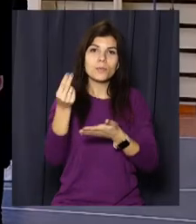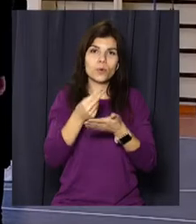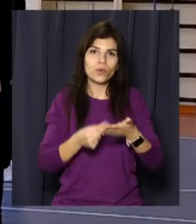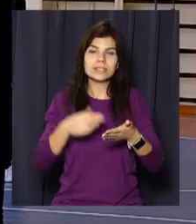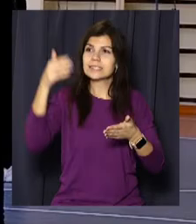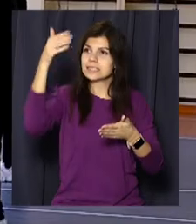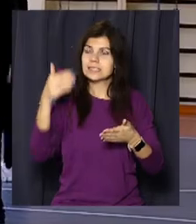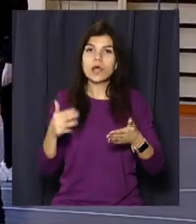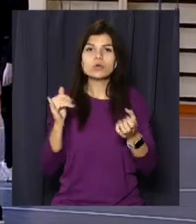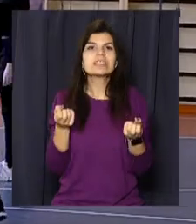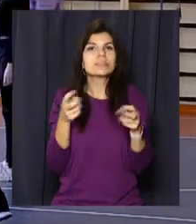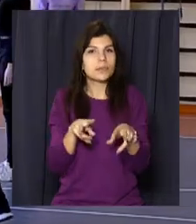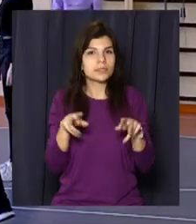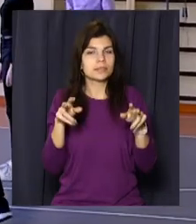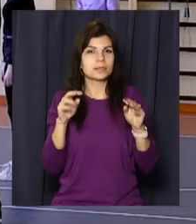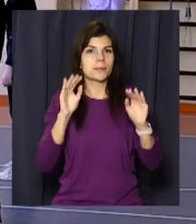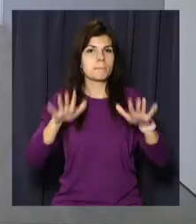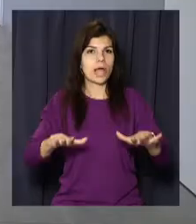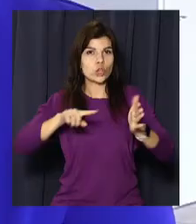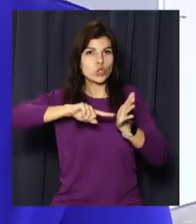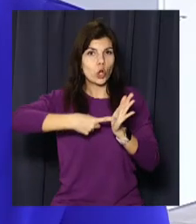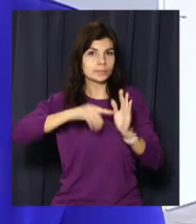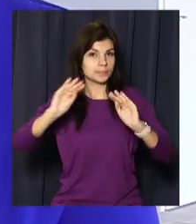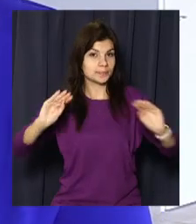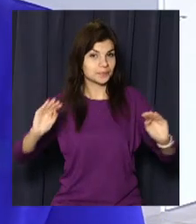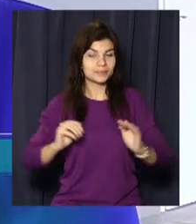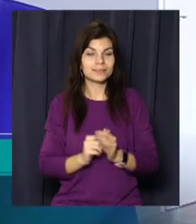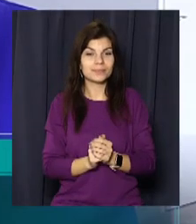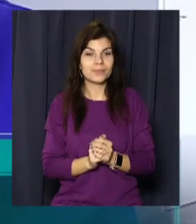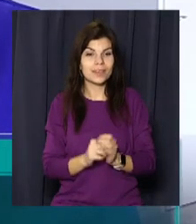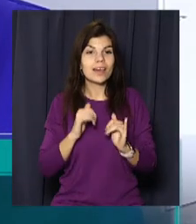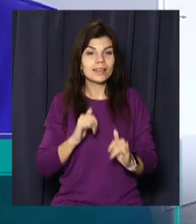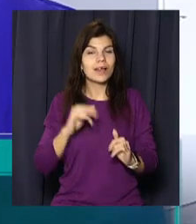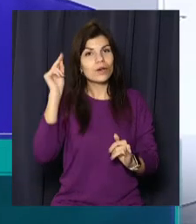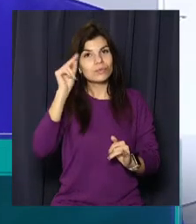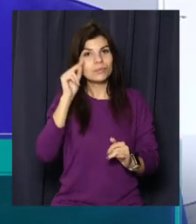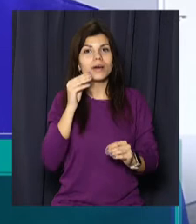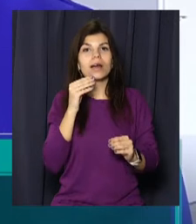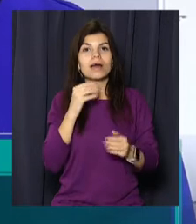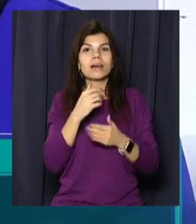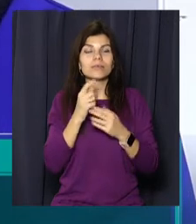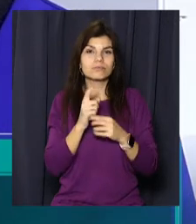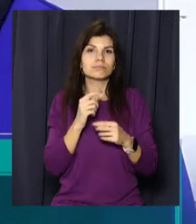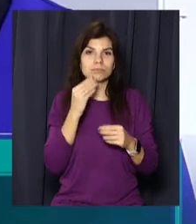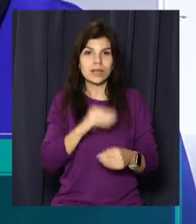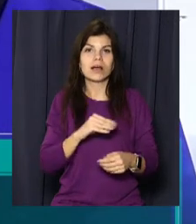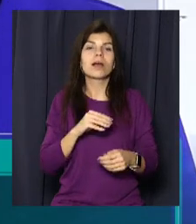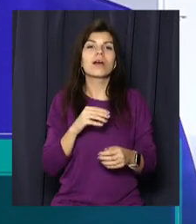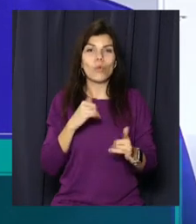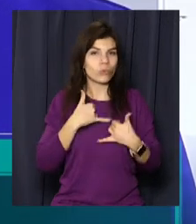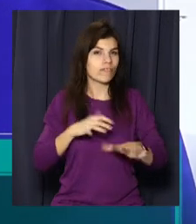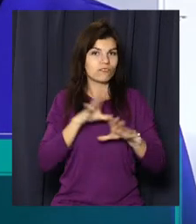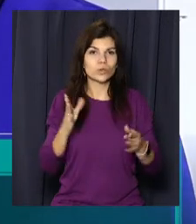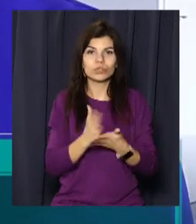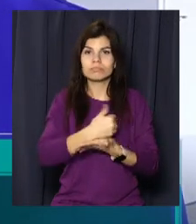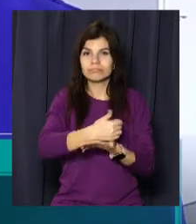настільних у спеціально облаштованих зонах. Для якісного навчання в нас все є. Для цього в нас обладнані повністю